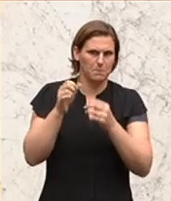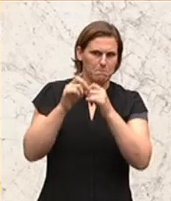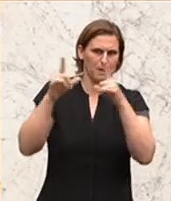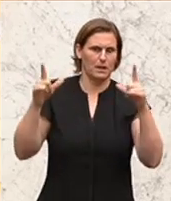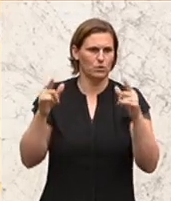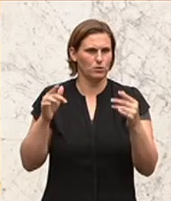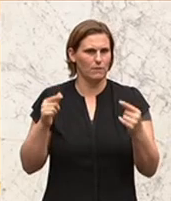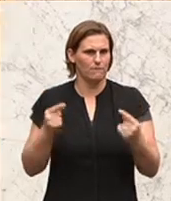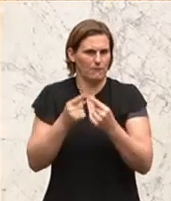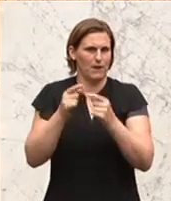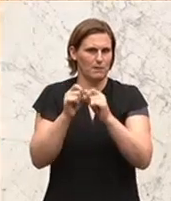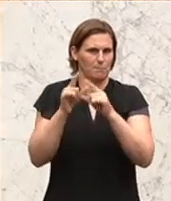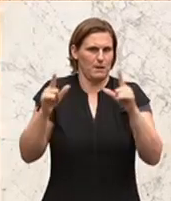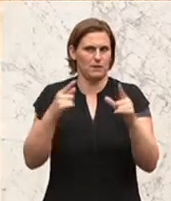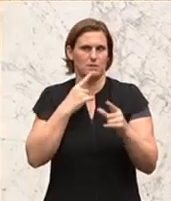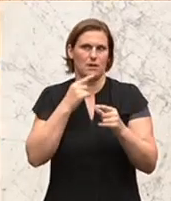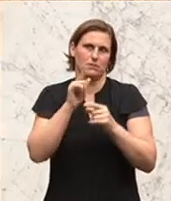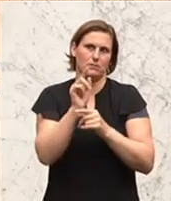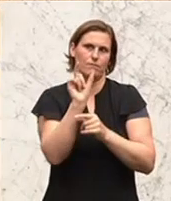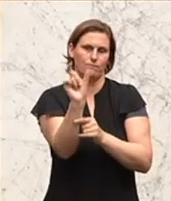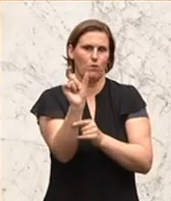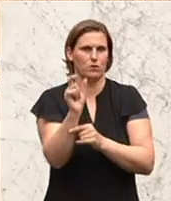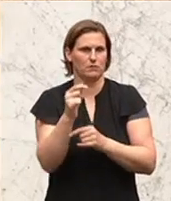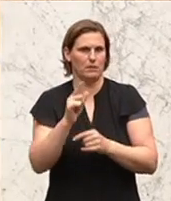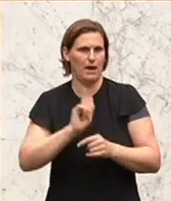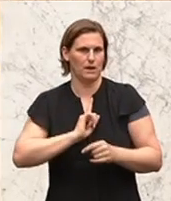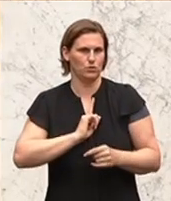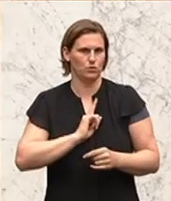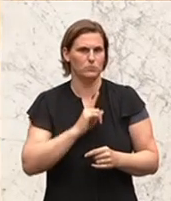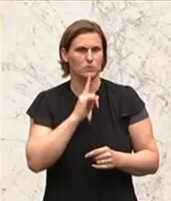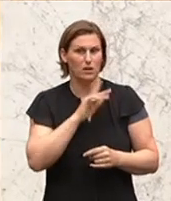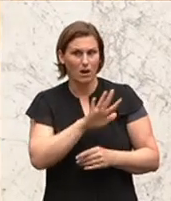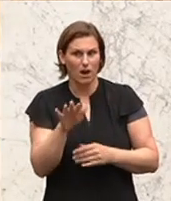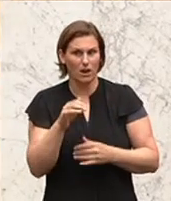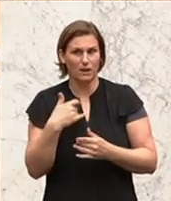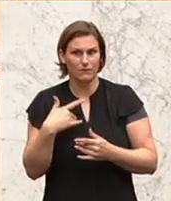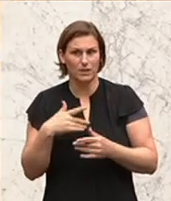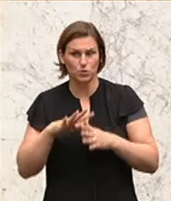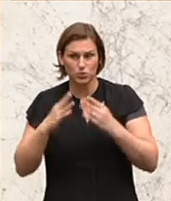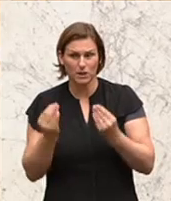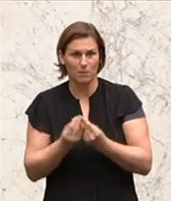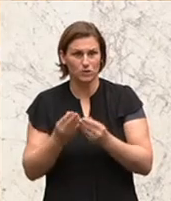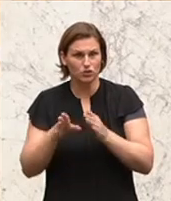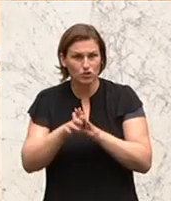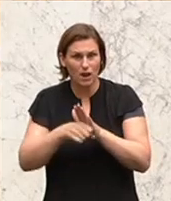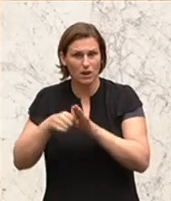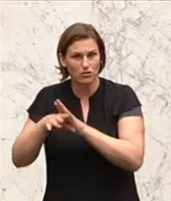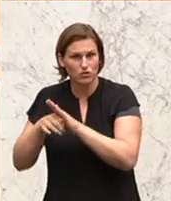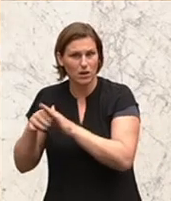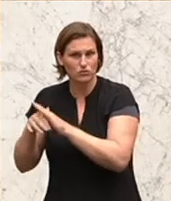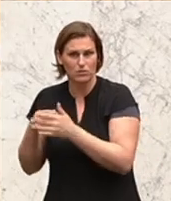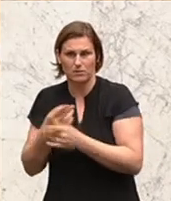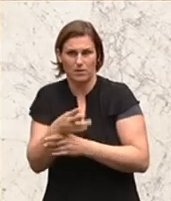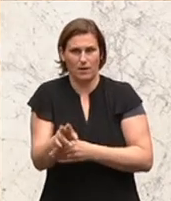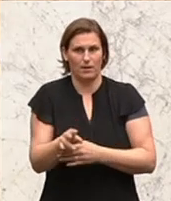Sie tun ja gerade so, Sie tun gerade so, als ob jemand, der es im Leben zu etwas gebracht hat, sich das alles zusammengestohlen hätte. Und das ist genau dieses